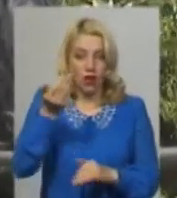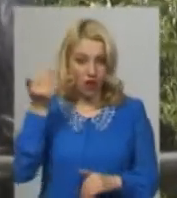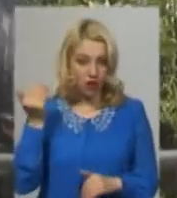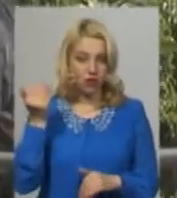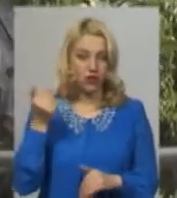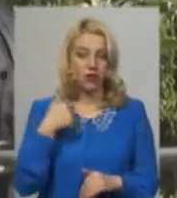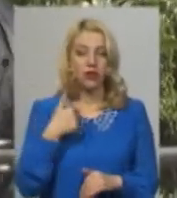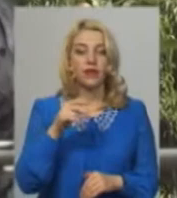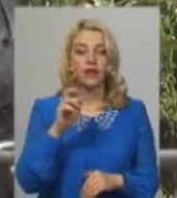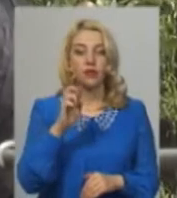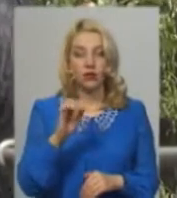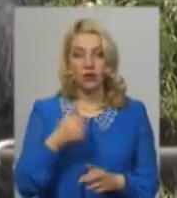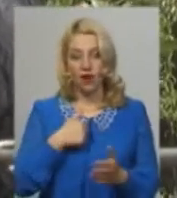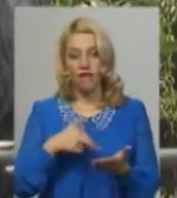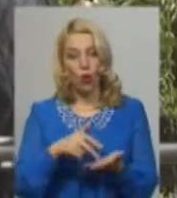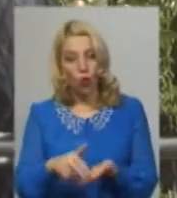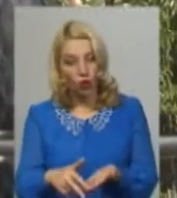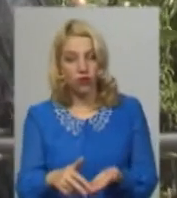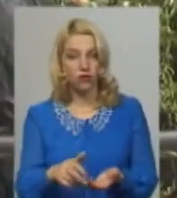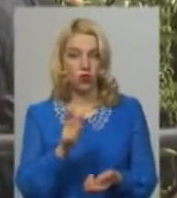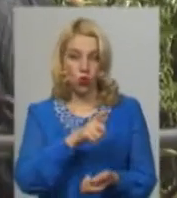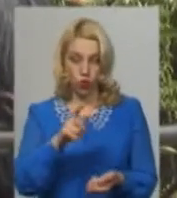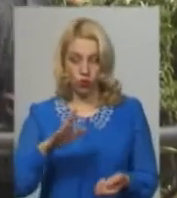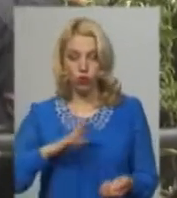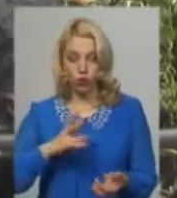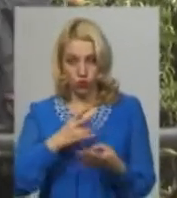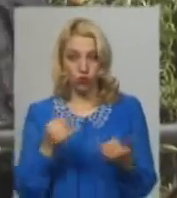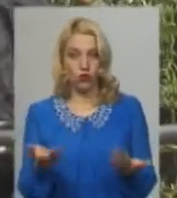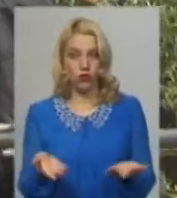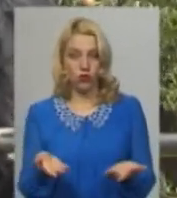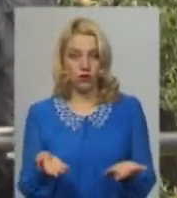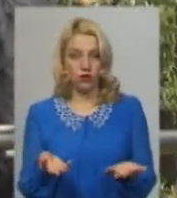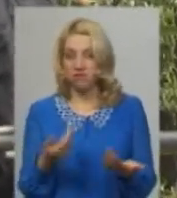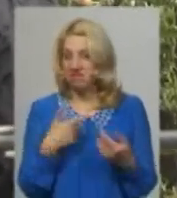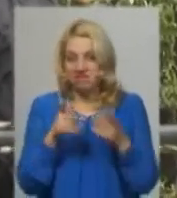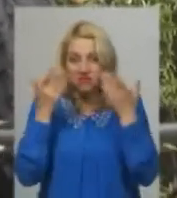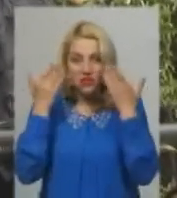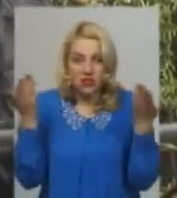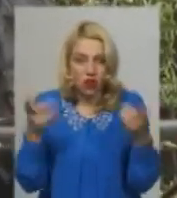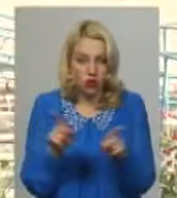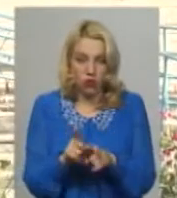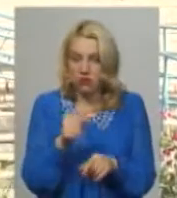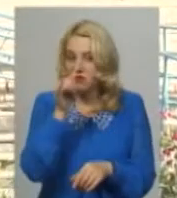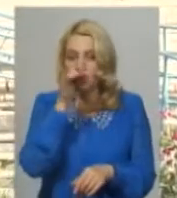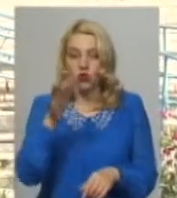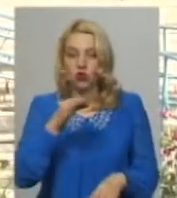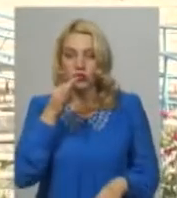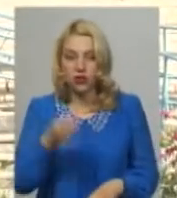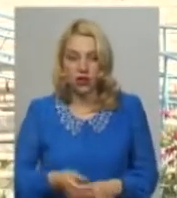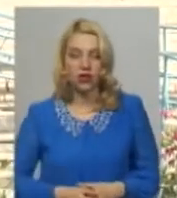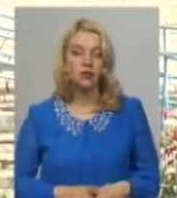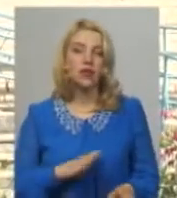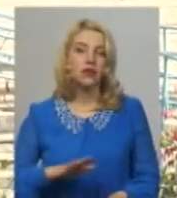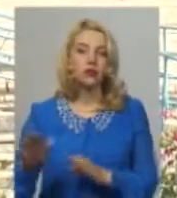Я виходив, люди були. не знаю, не можу сказати. Заступниця